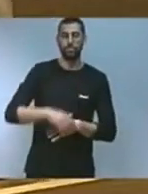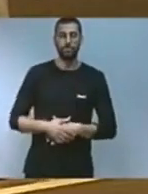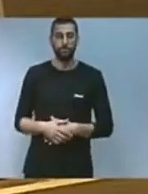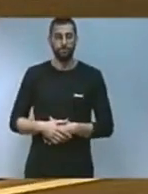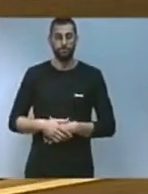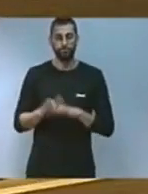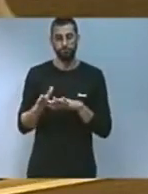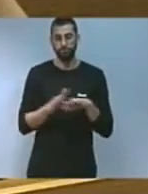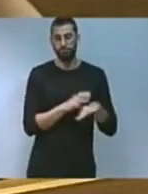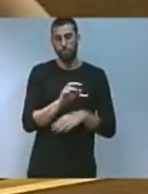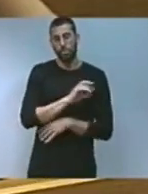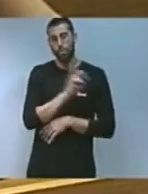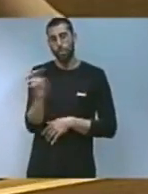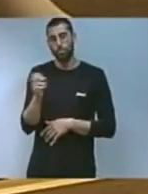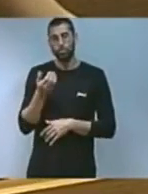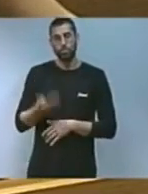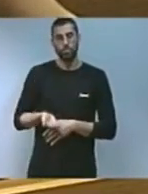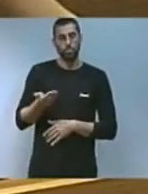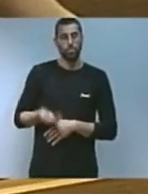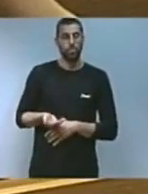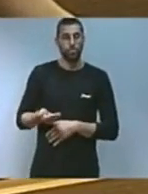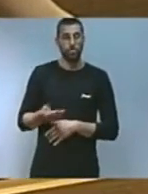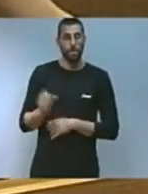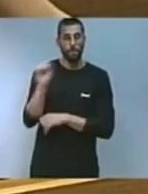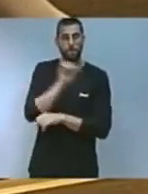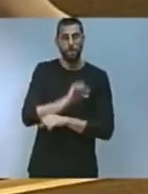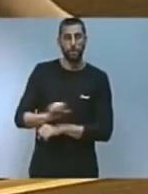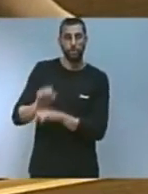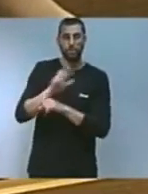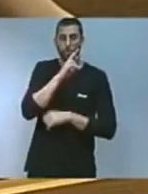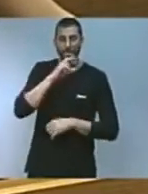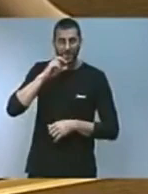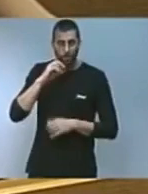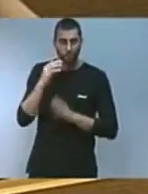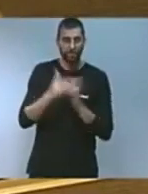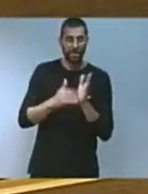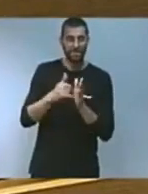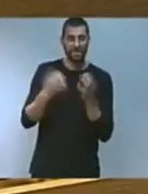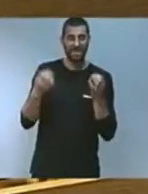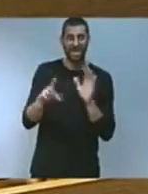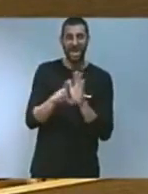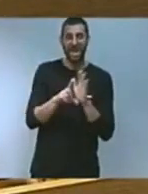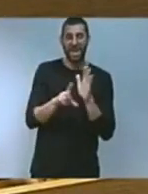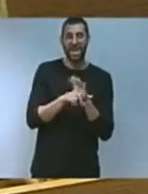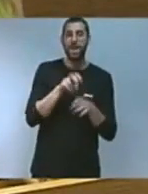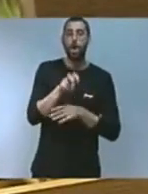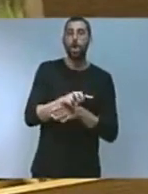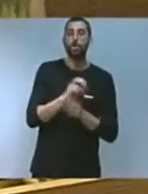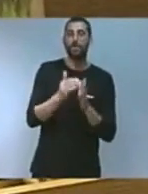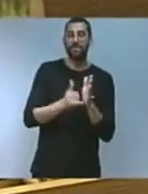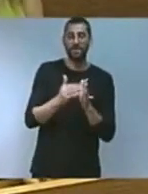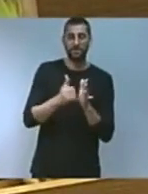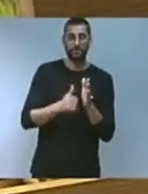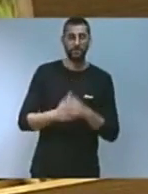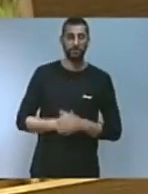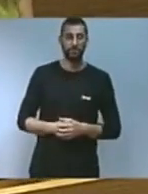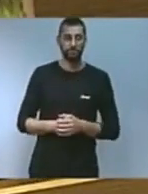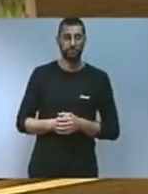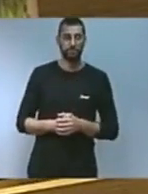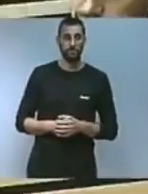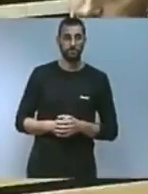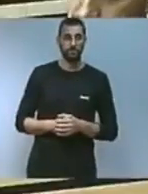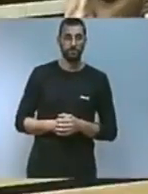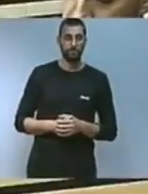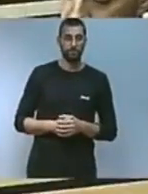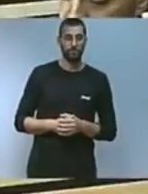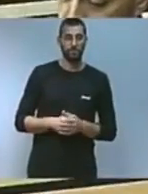per a la protecció del patrimoni i del territori valencià va ser la llei de l'Horta de València una llei del barrol simbòlic i fruit